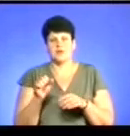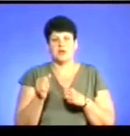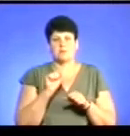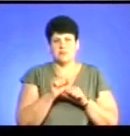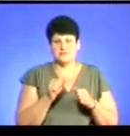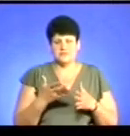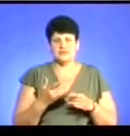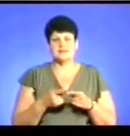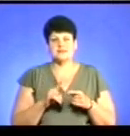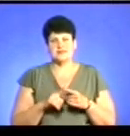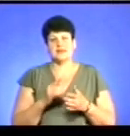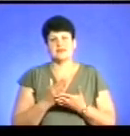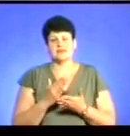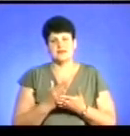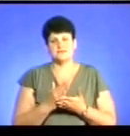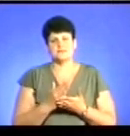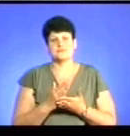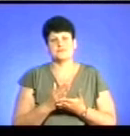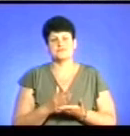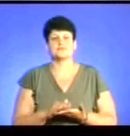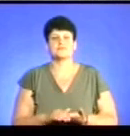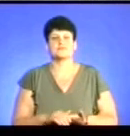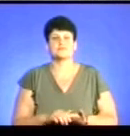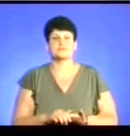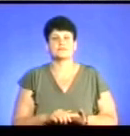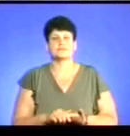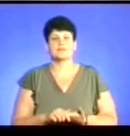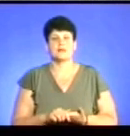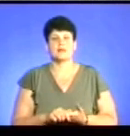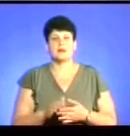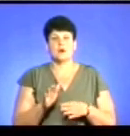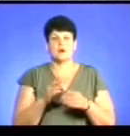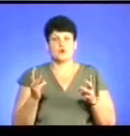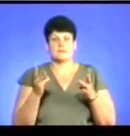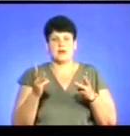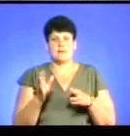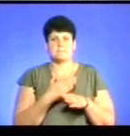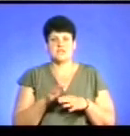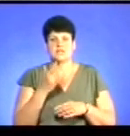саме розпалювання міжнаціональної ворожнечі